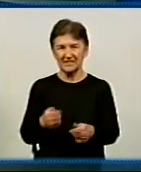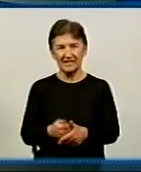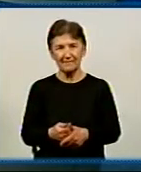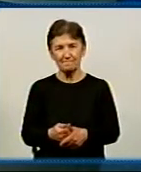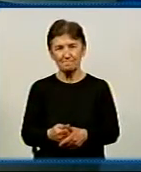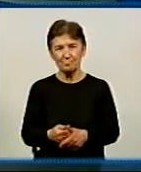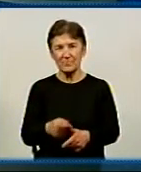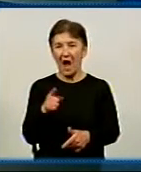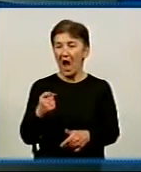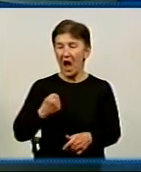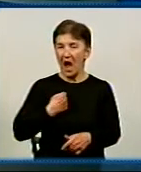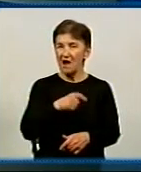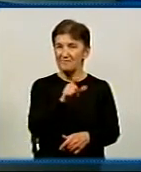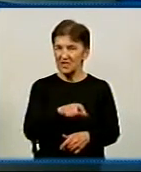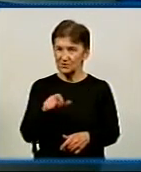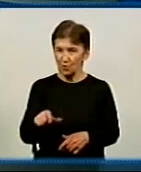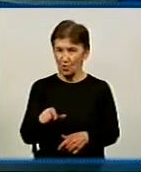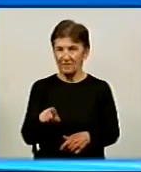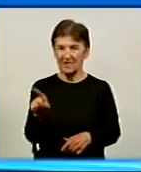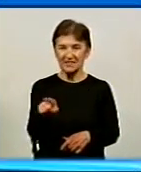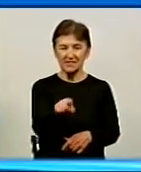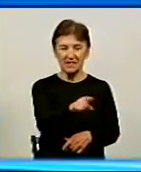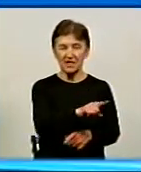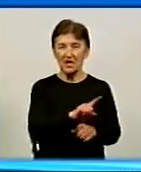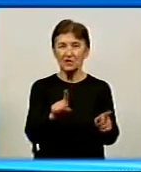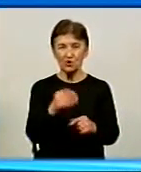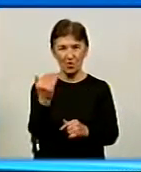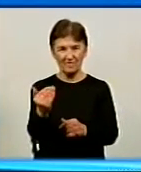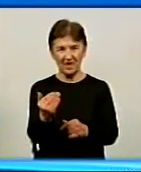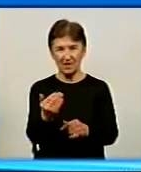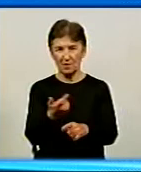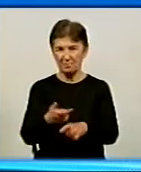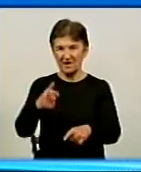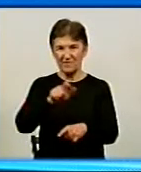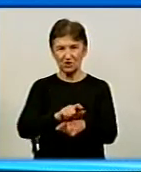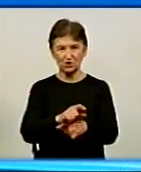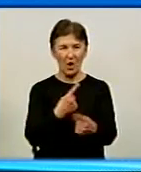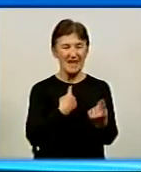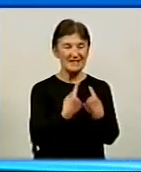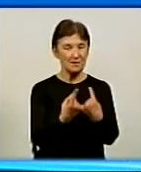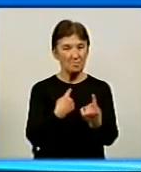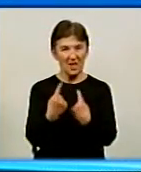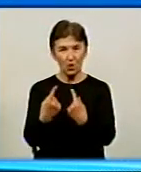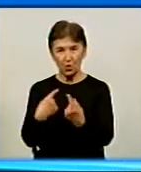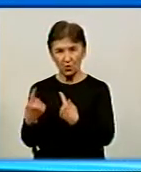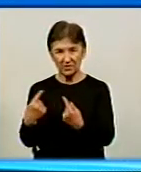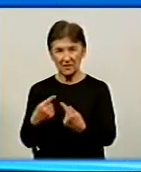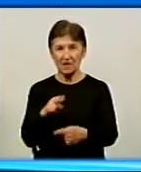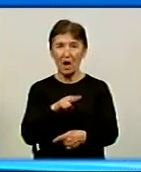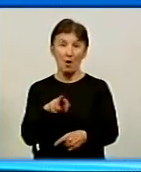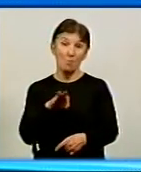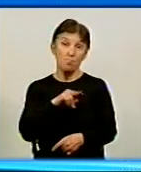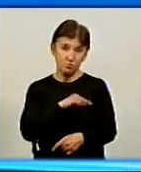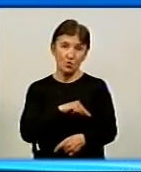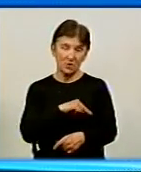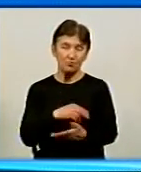протиріччя військові, Людмила? Ті люди, з якими ви переважно спілкуєтесь по роботі, яку можу